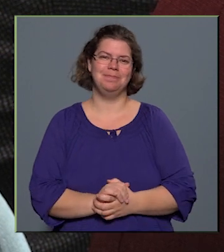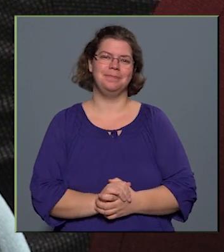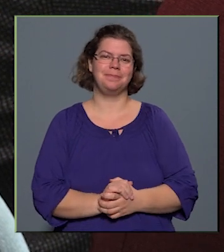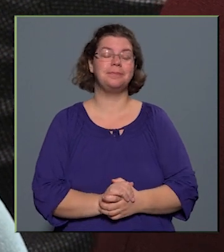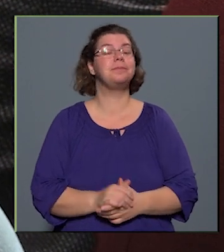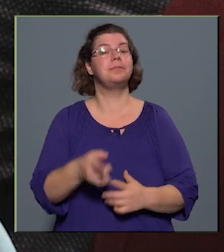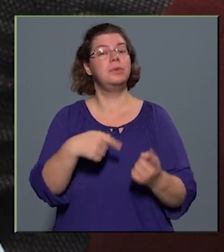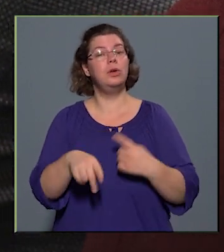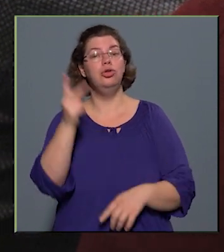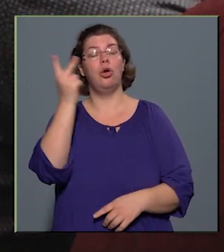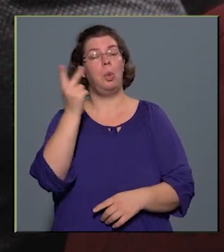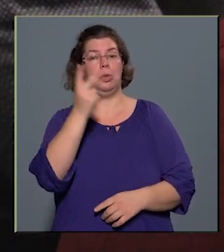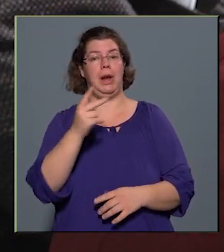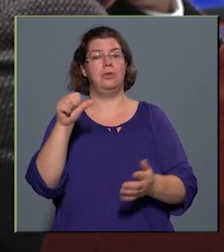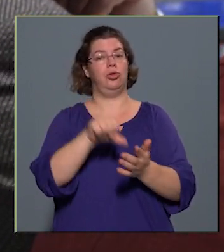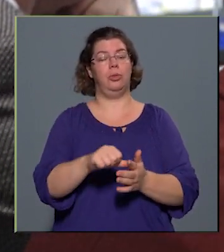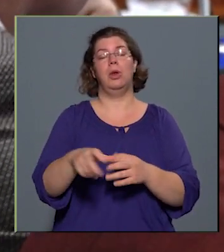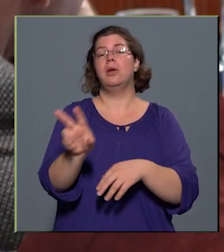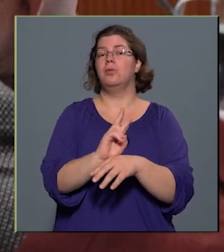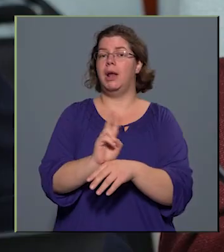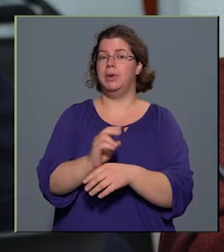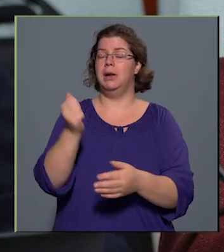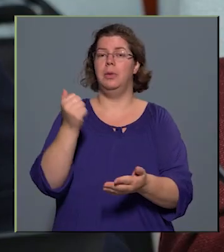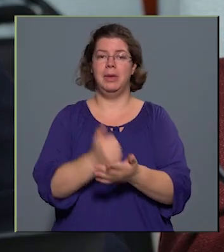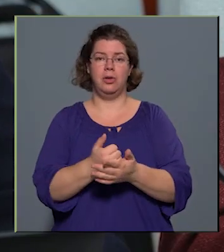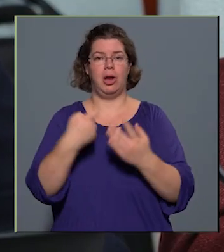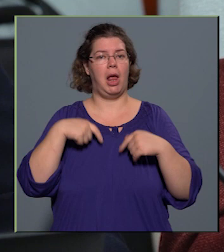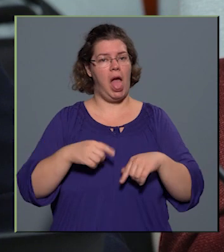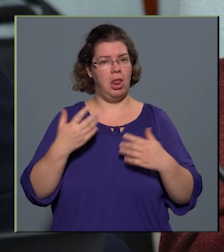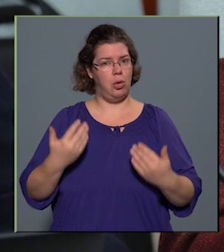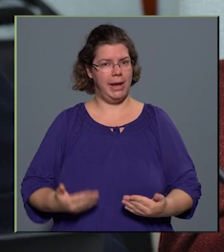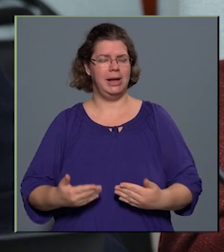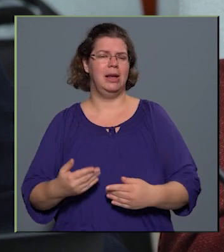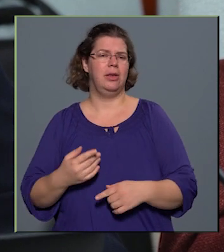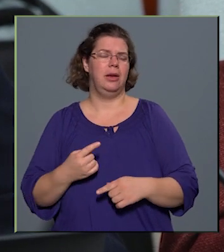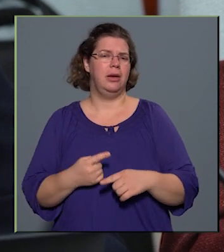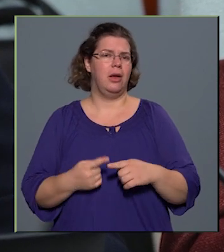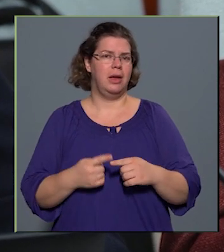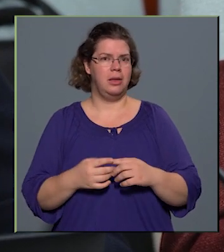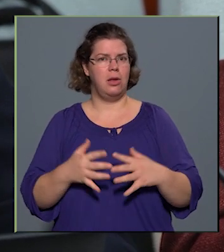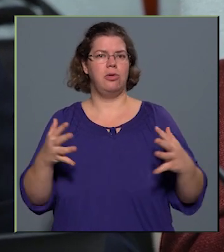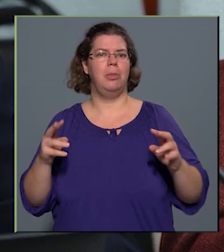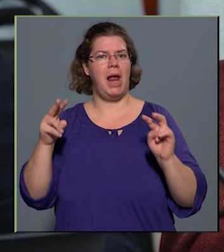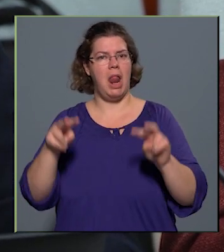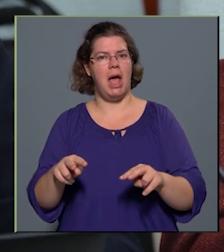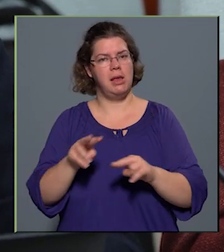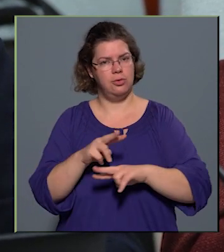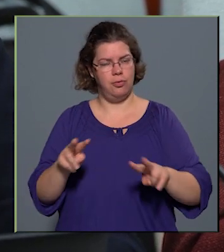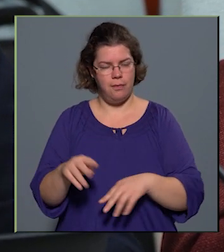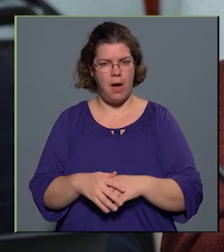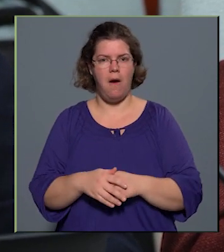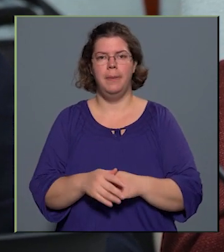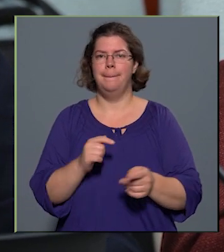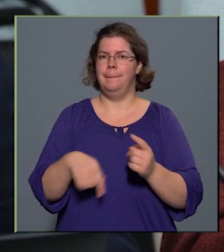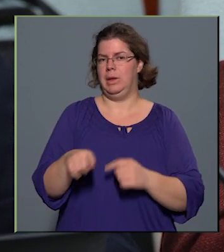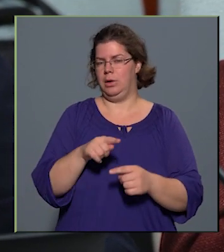A Körösi Kulturális Központ Felügyelőbizottságának elnökeként talán egy hangyányival nagyobb rállátásom van a